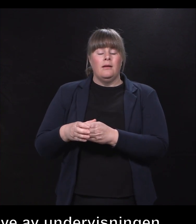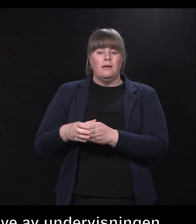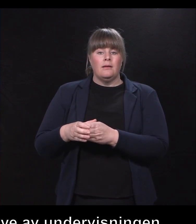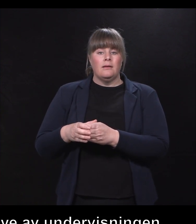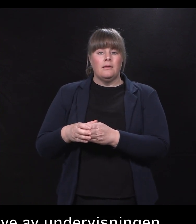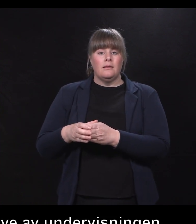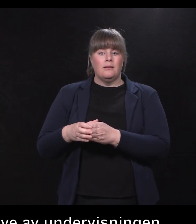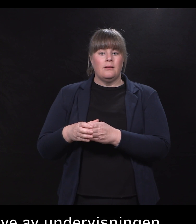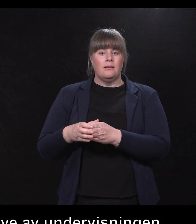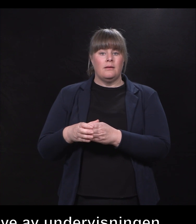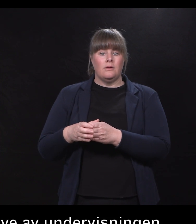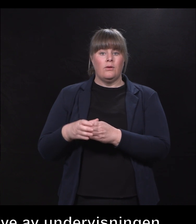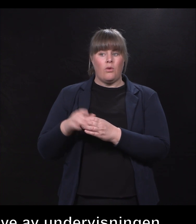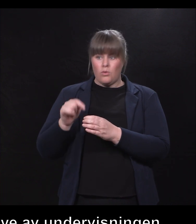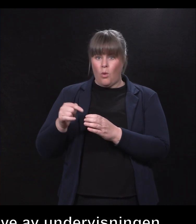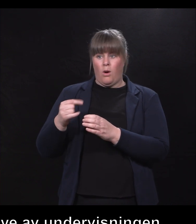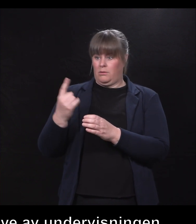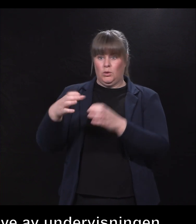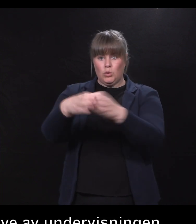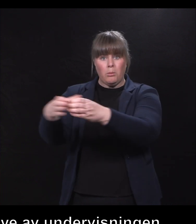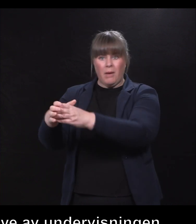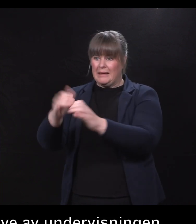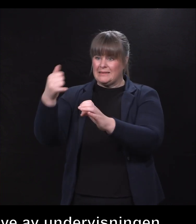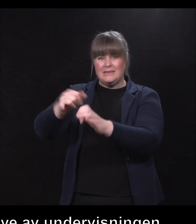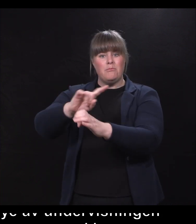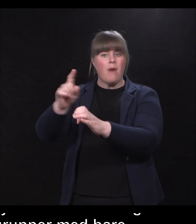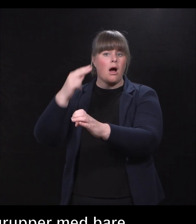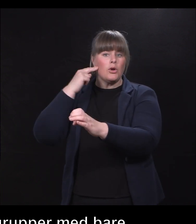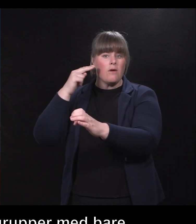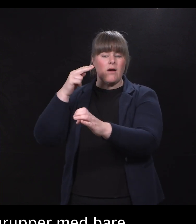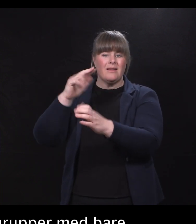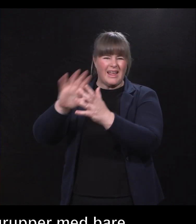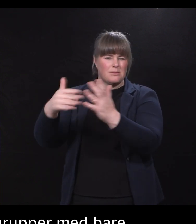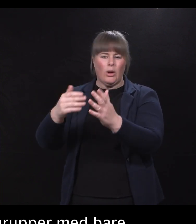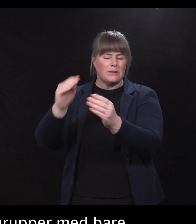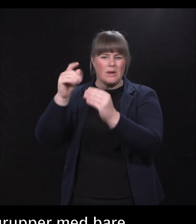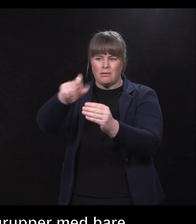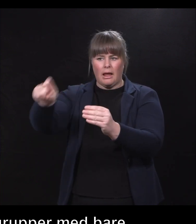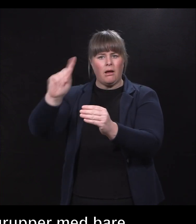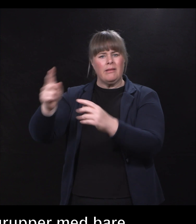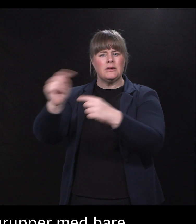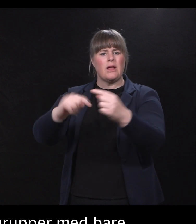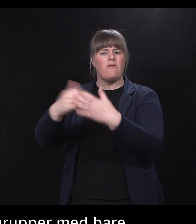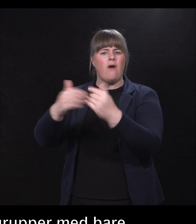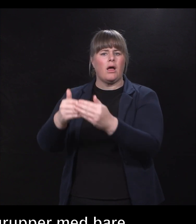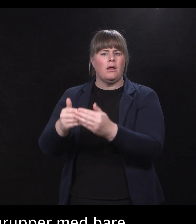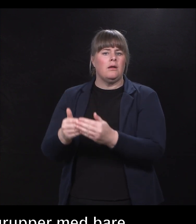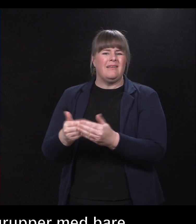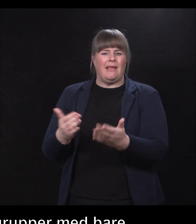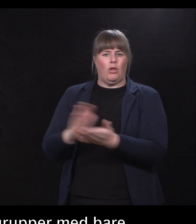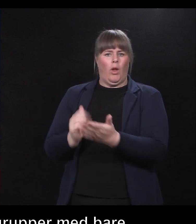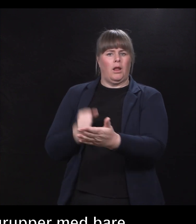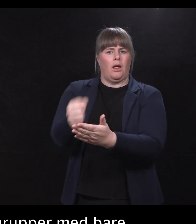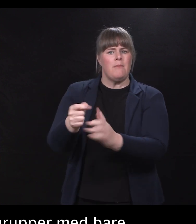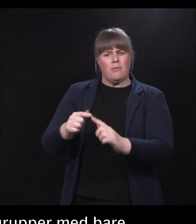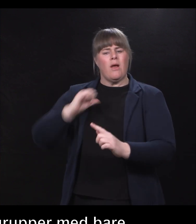studenter, så kan de diskutere fag uten tolk på sitt eget morsmål. Tolkene vi benytter er utrolig dyktige, men det er masse